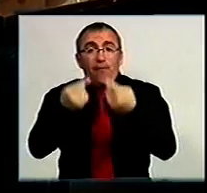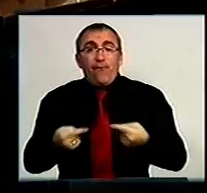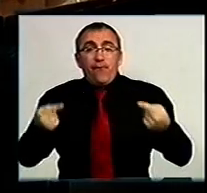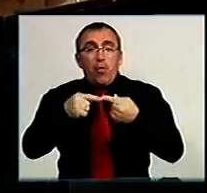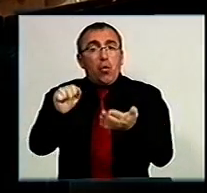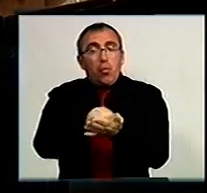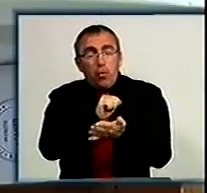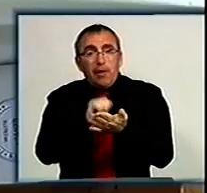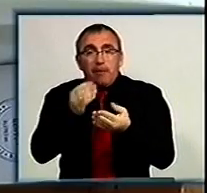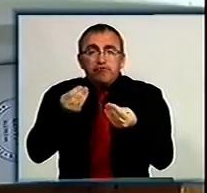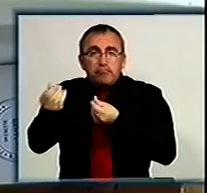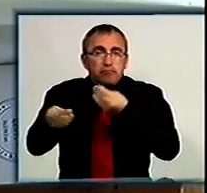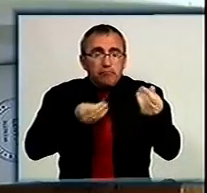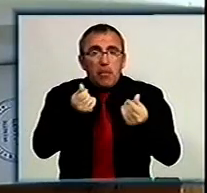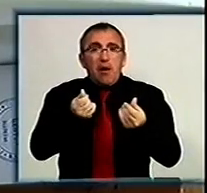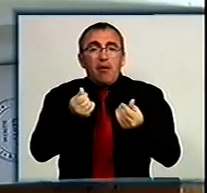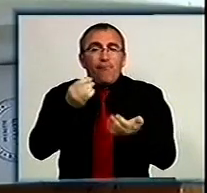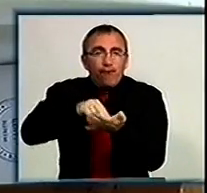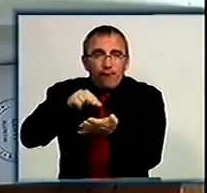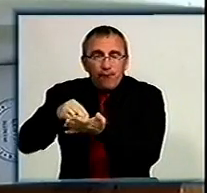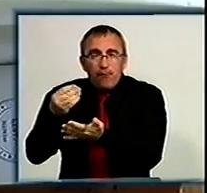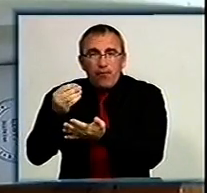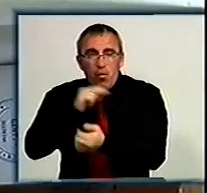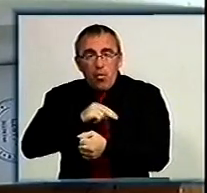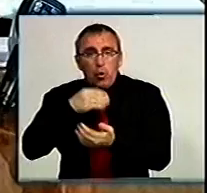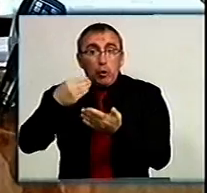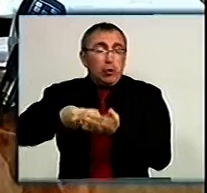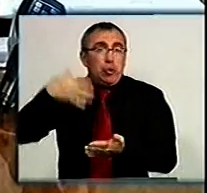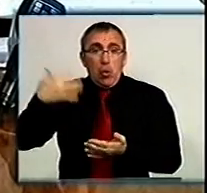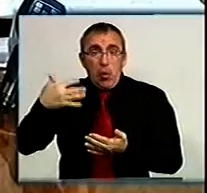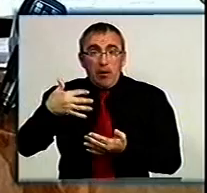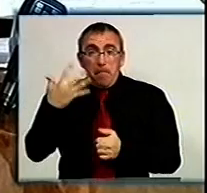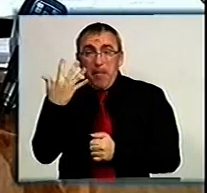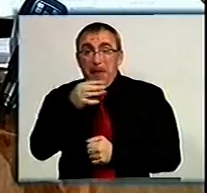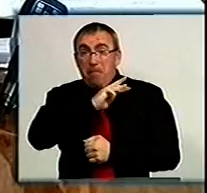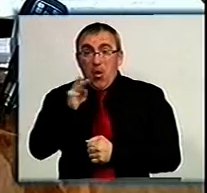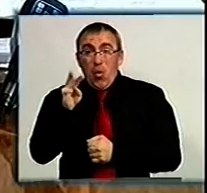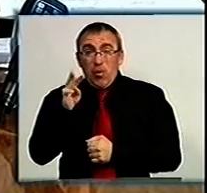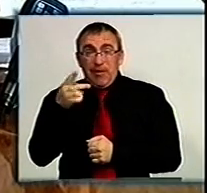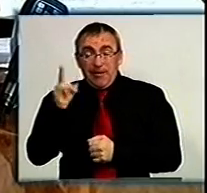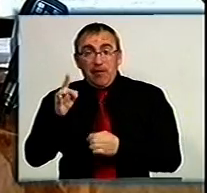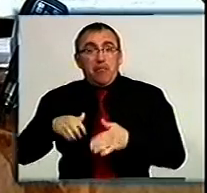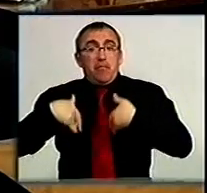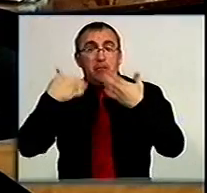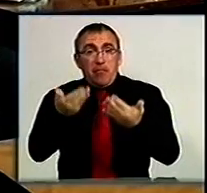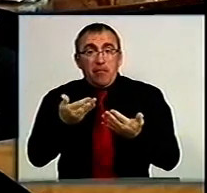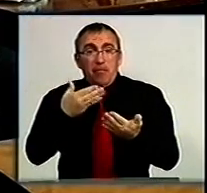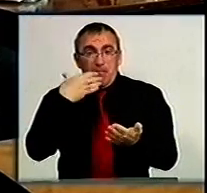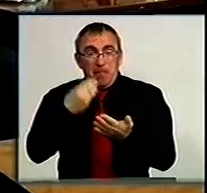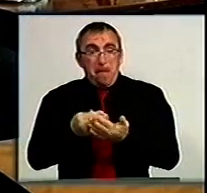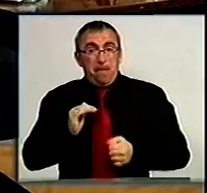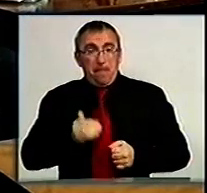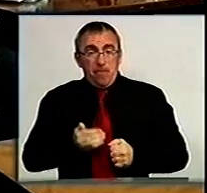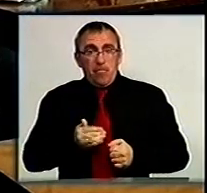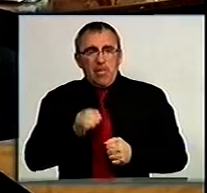документи та розрахунки вартості робіт. Найдорожчу комерційну пропозицію в понад 5 мільйонів запропонувало приватне підприємство